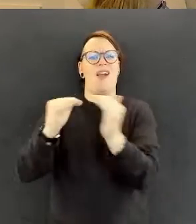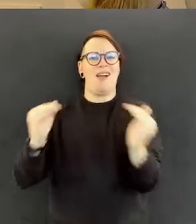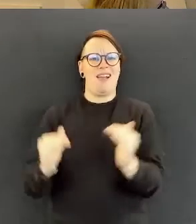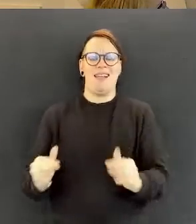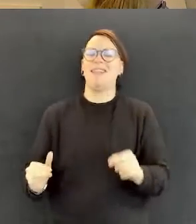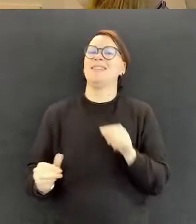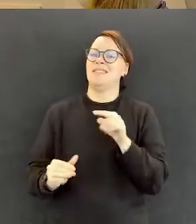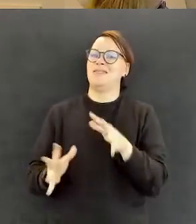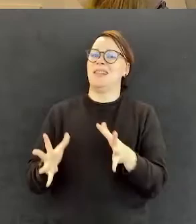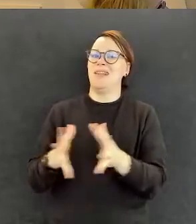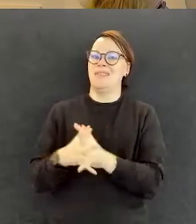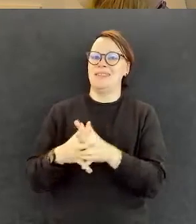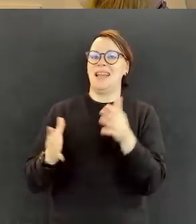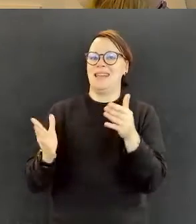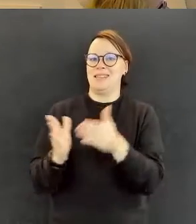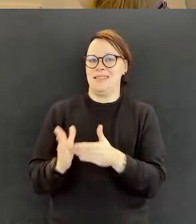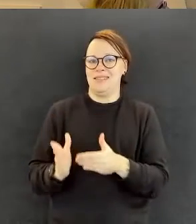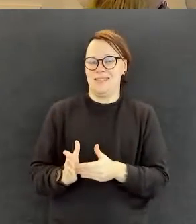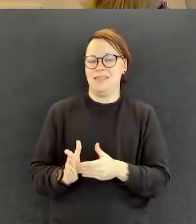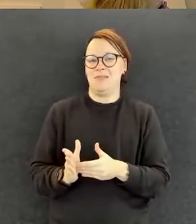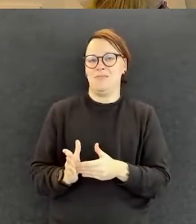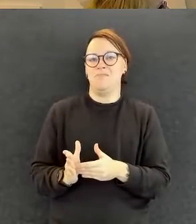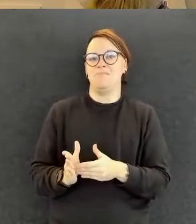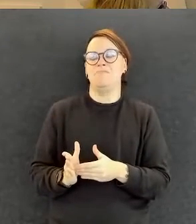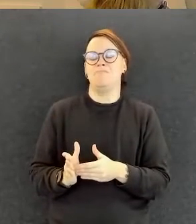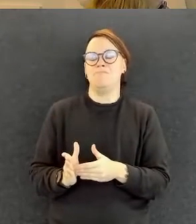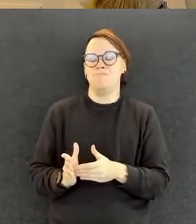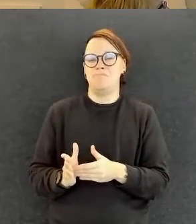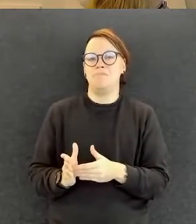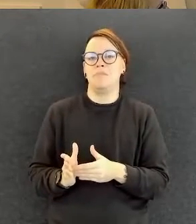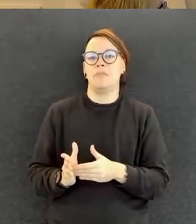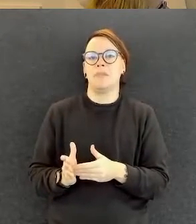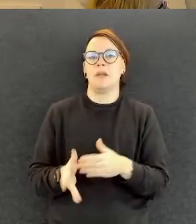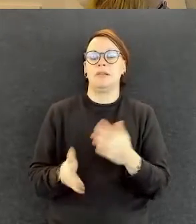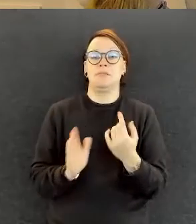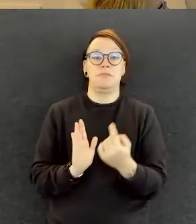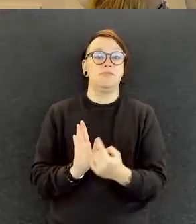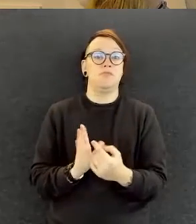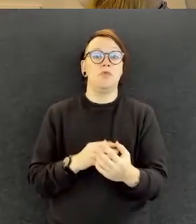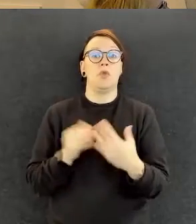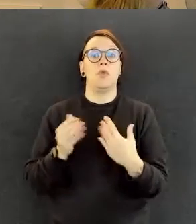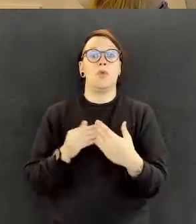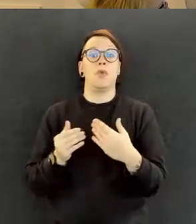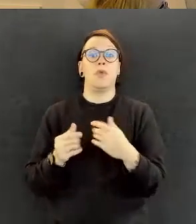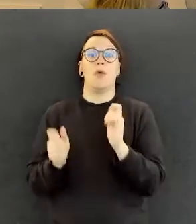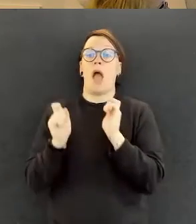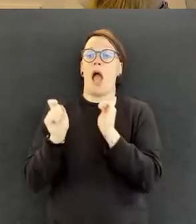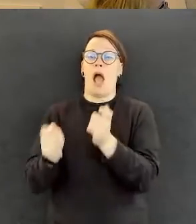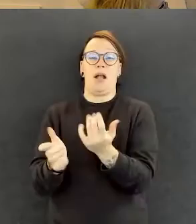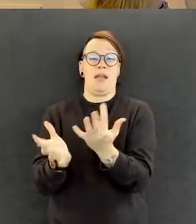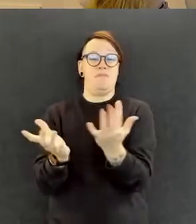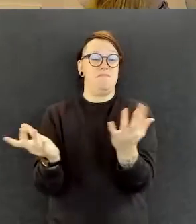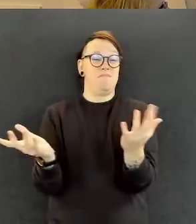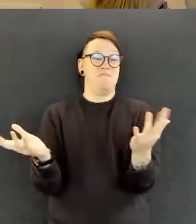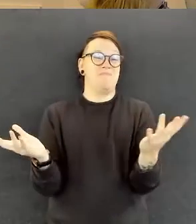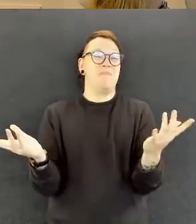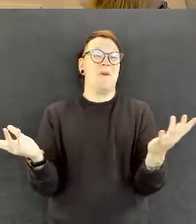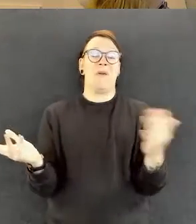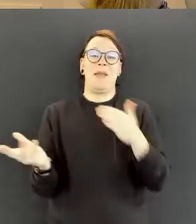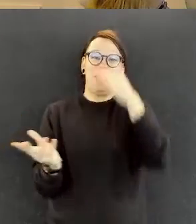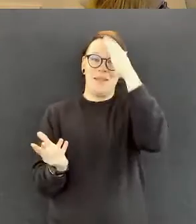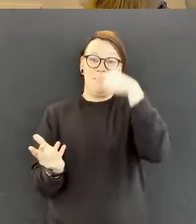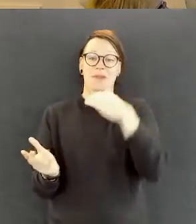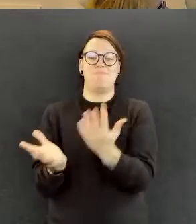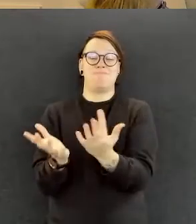esteitä siinä, että tavallaan kun niitä työhakijoita on tavallaan aika paljon koko